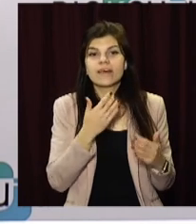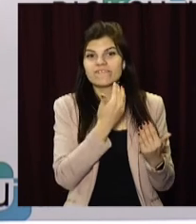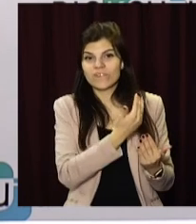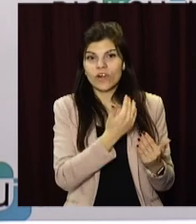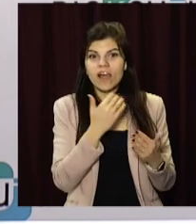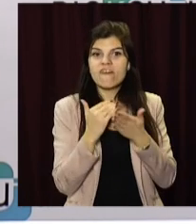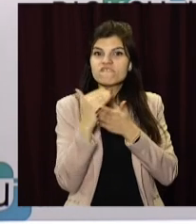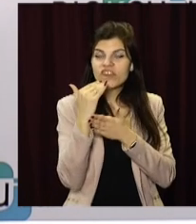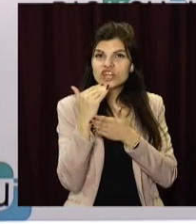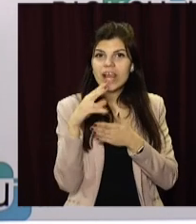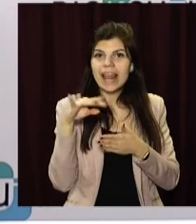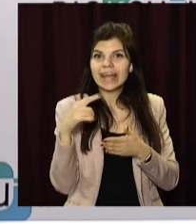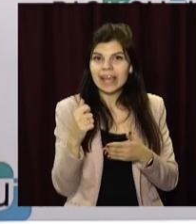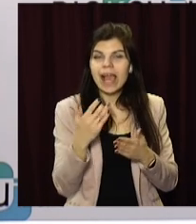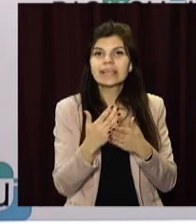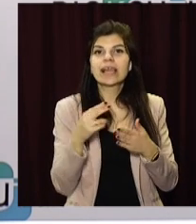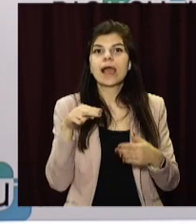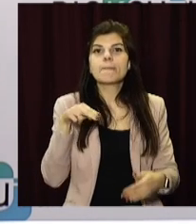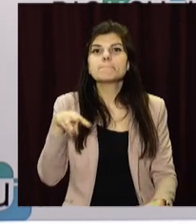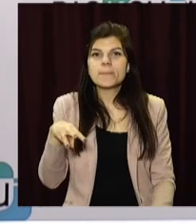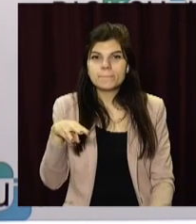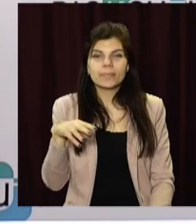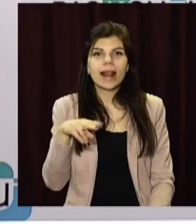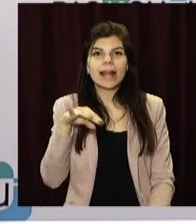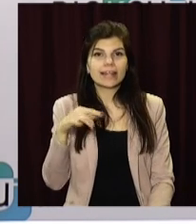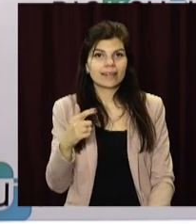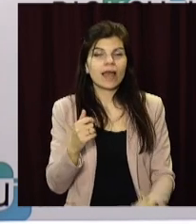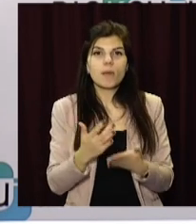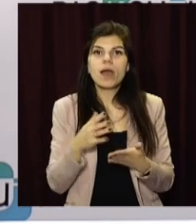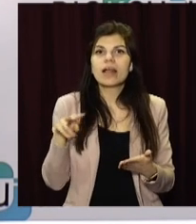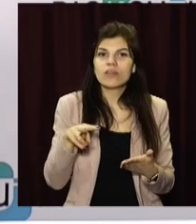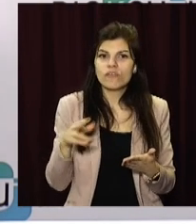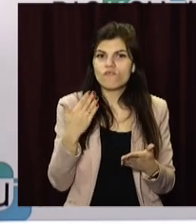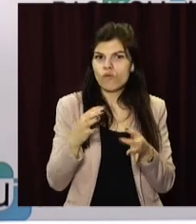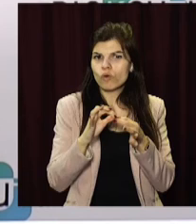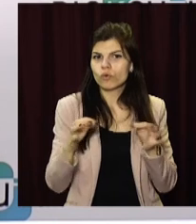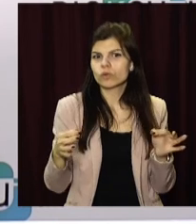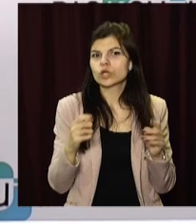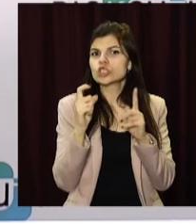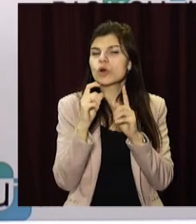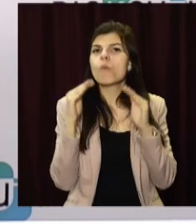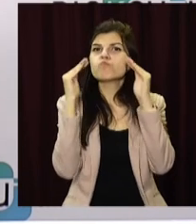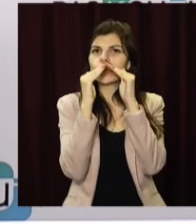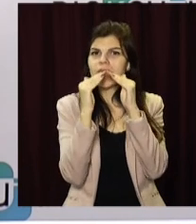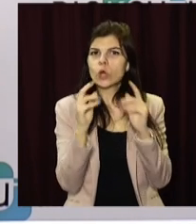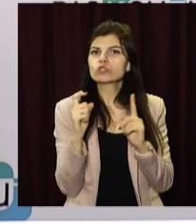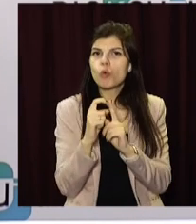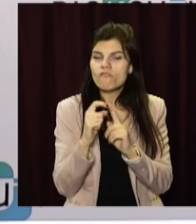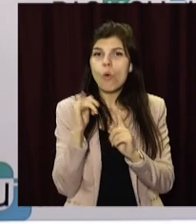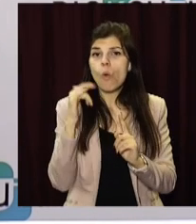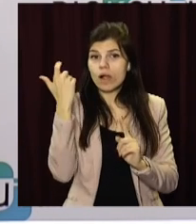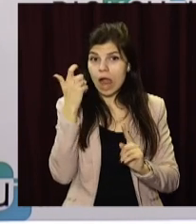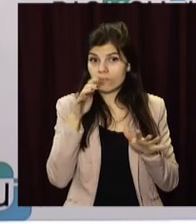є вища ліга, є прем'єр-ліга. Була повністю літературний слем у будинку слова у